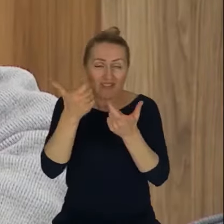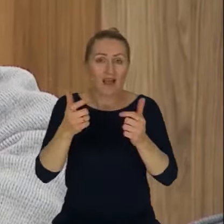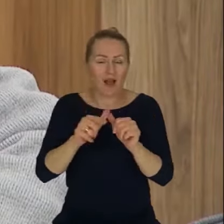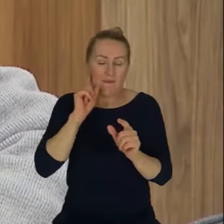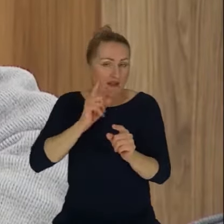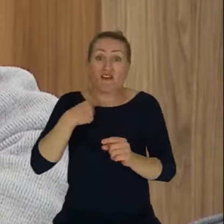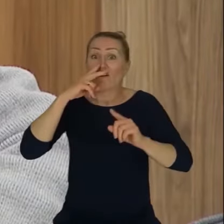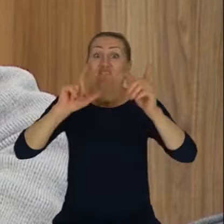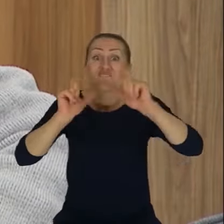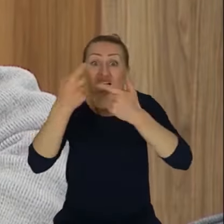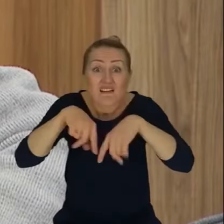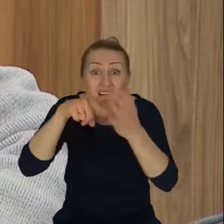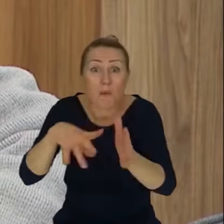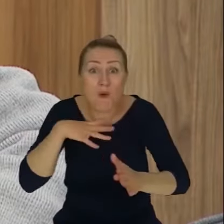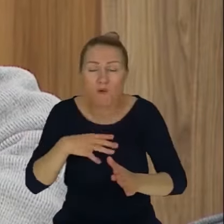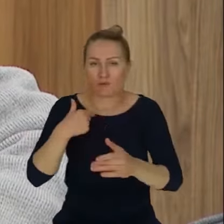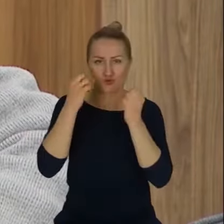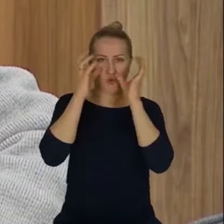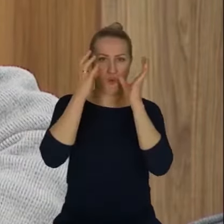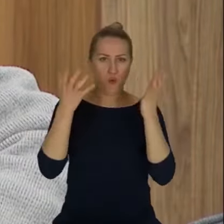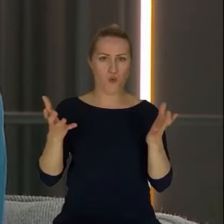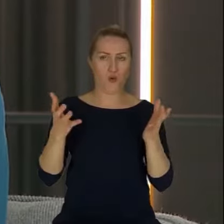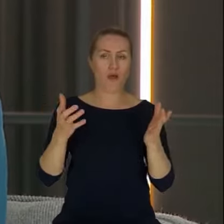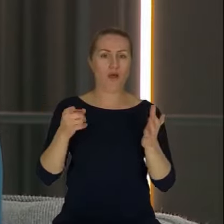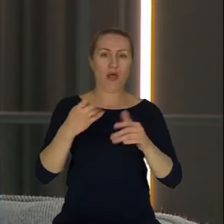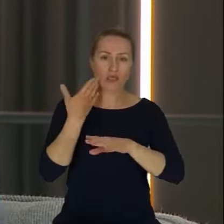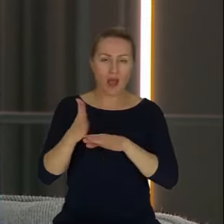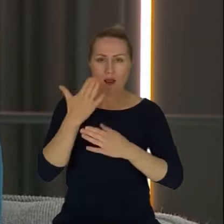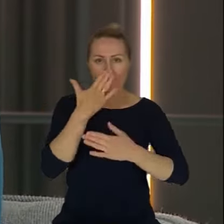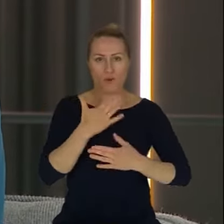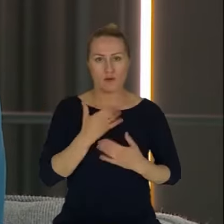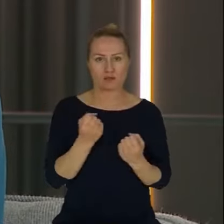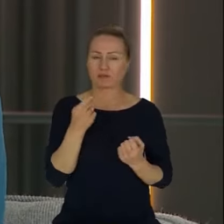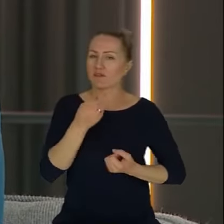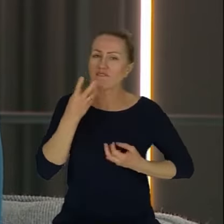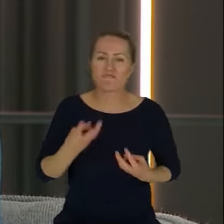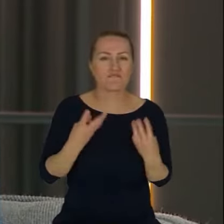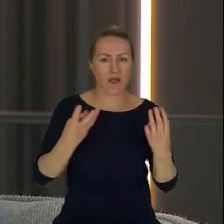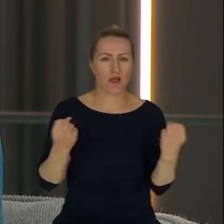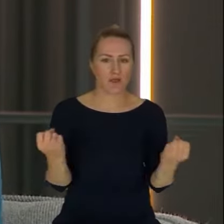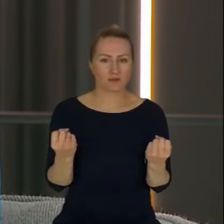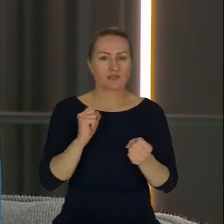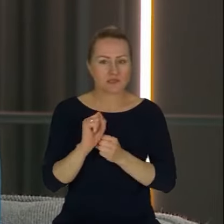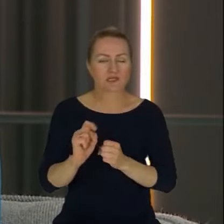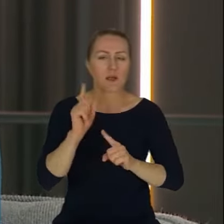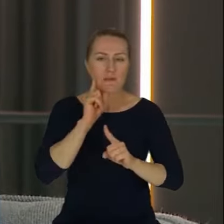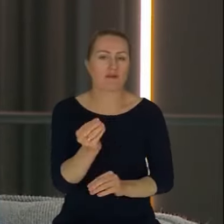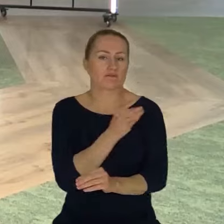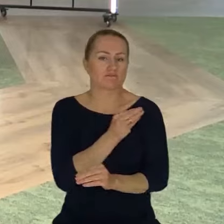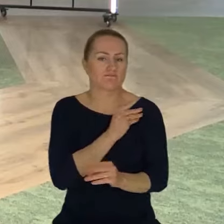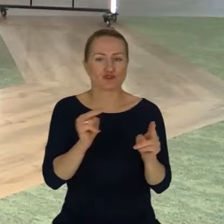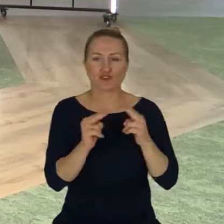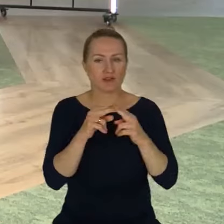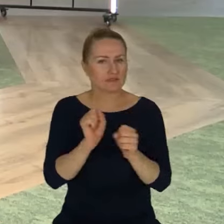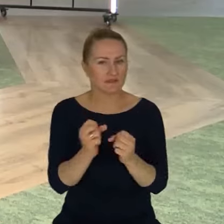jak ważne dalej, a może ważniejsze niż kiedykolwiek, dzisiaj jest rzetelne dziennikarstwo. I dlatego, Karolina, ja